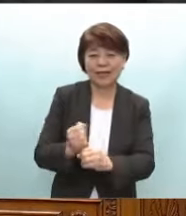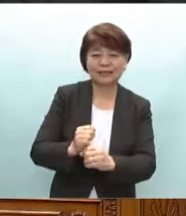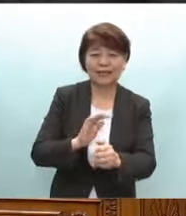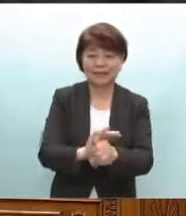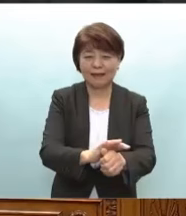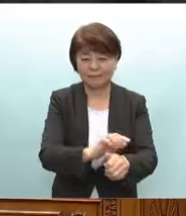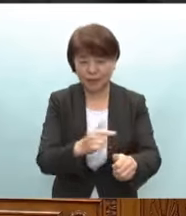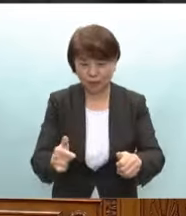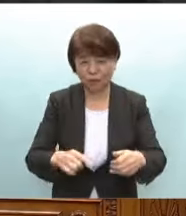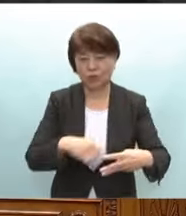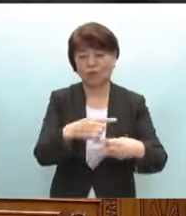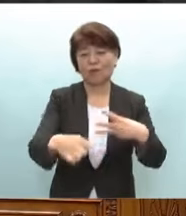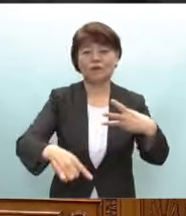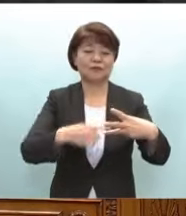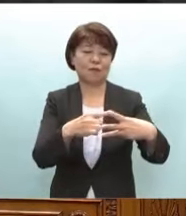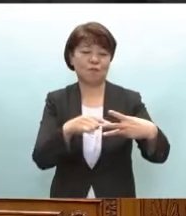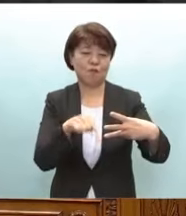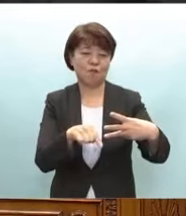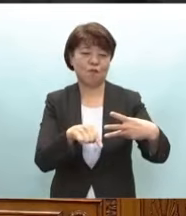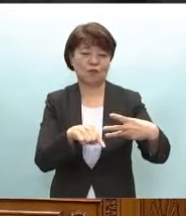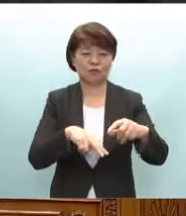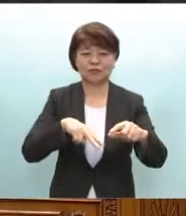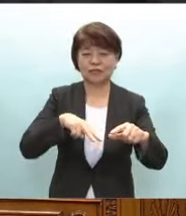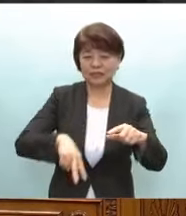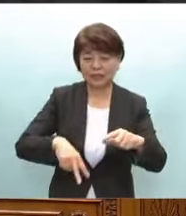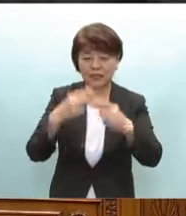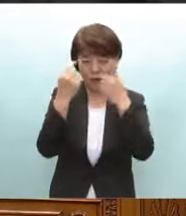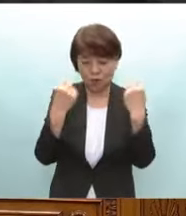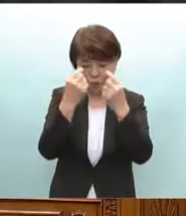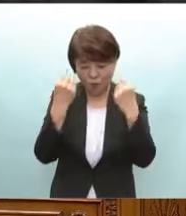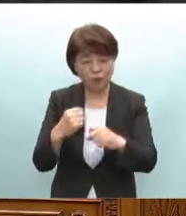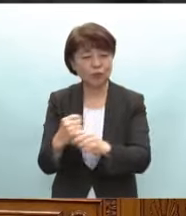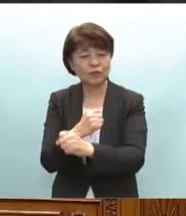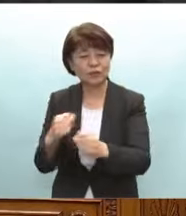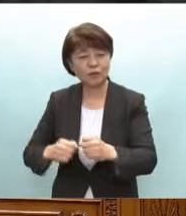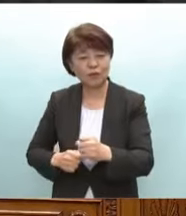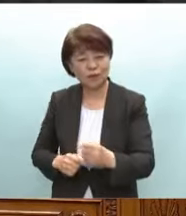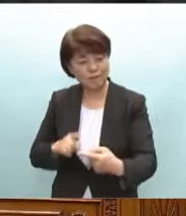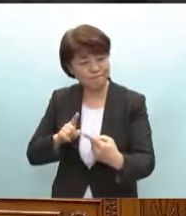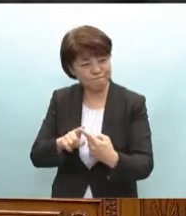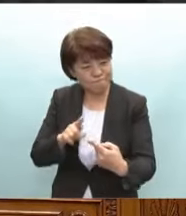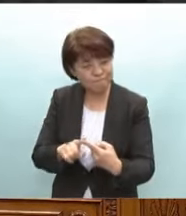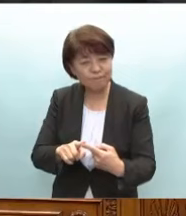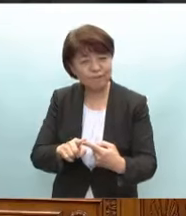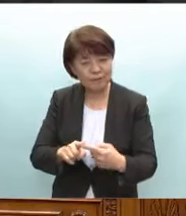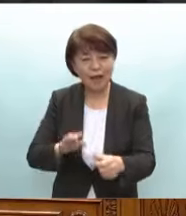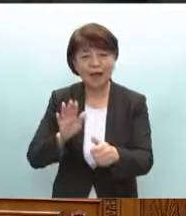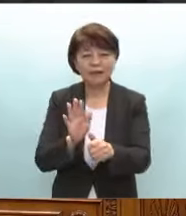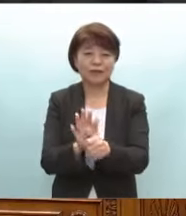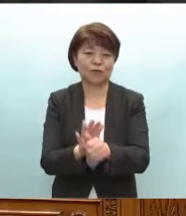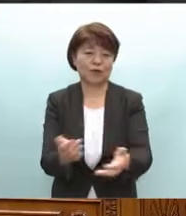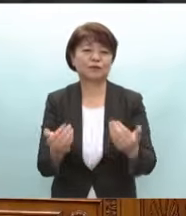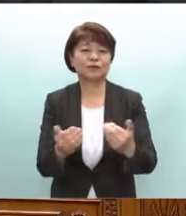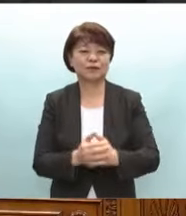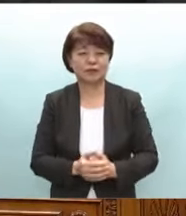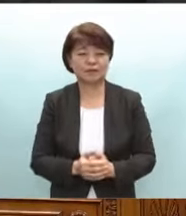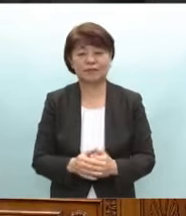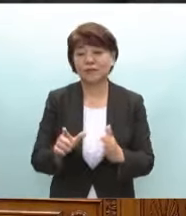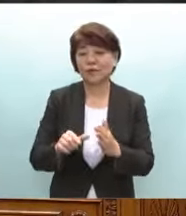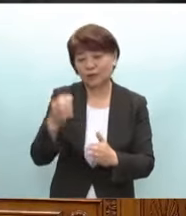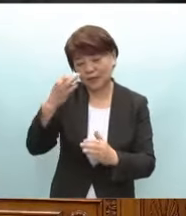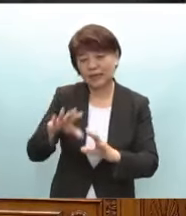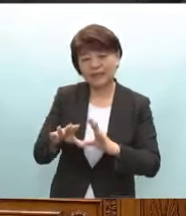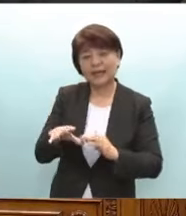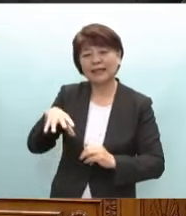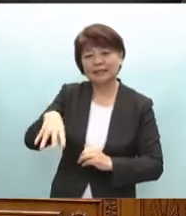援こうした三本柱を軸に個々の事業に寄り添った対応が不可欠でありますその際被災地から人と